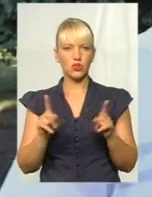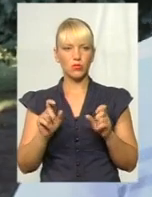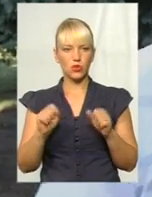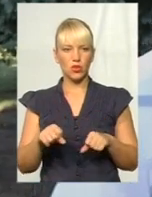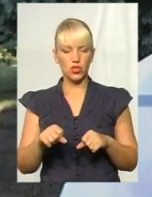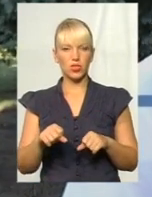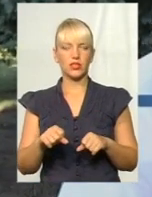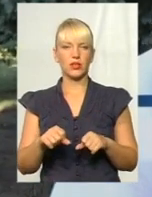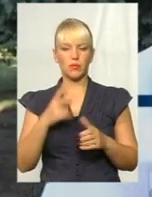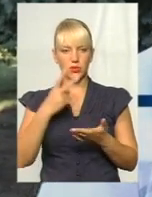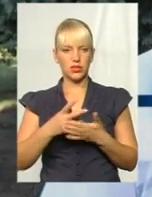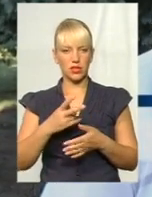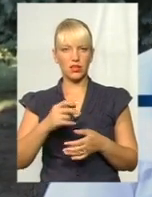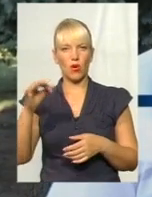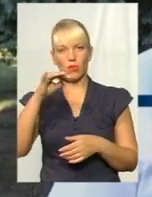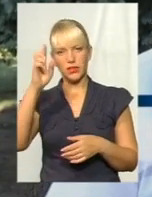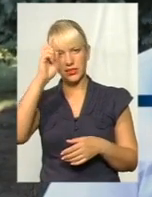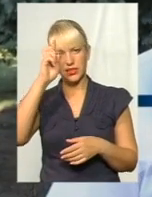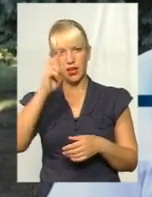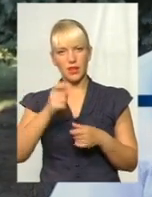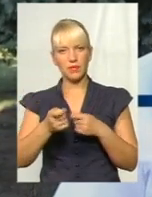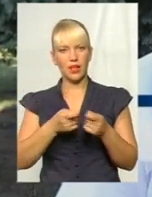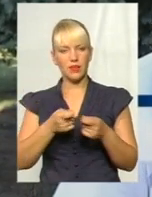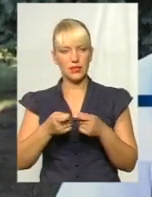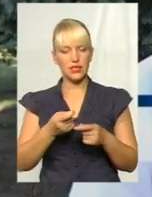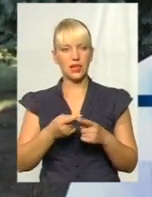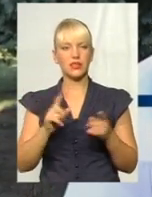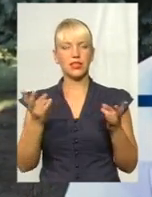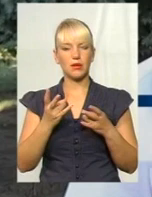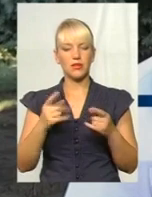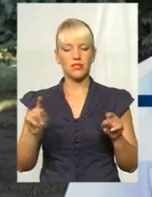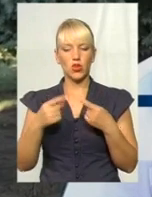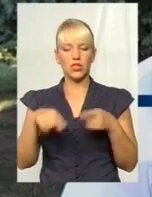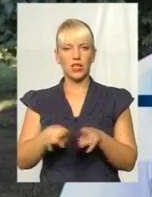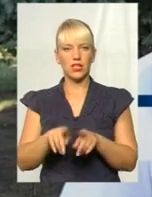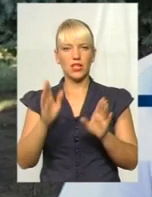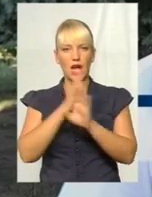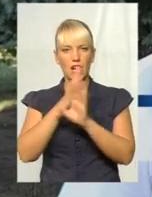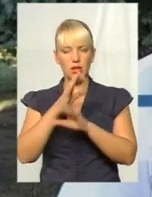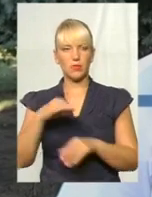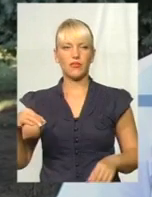відзначитись обласна державна адміністрація. Тому що вона має створити такий клімат в області,